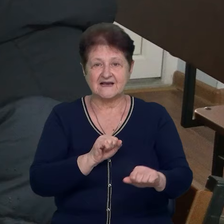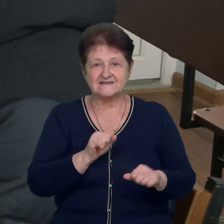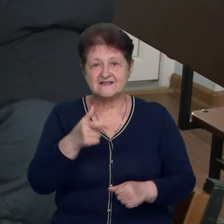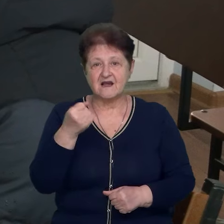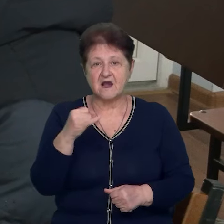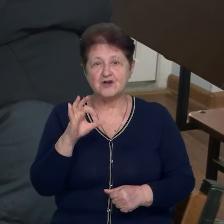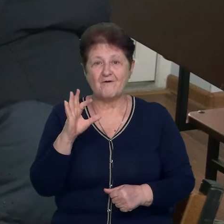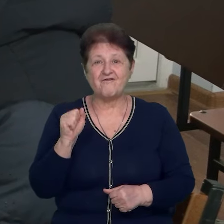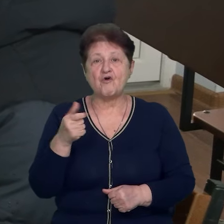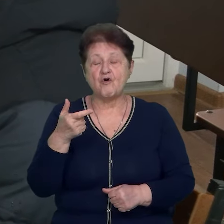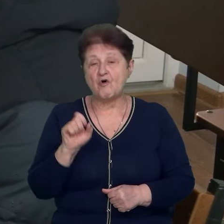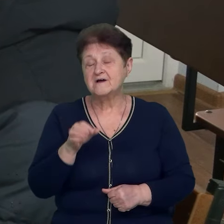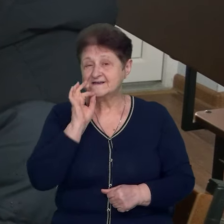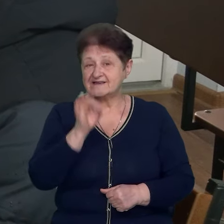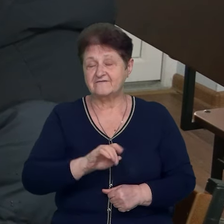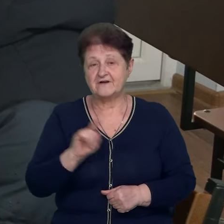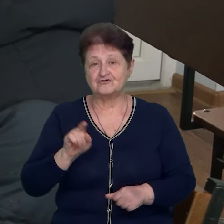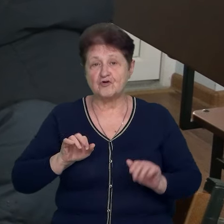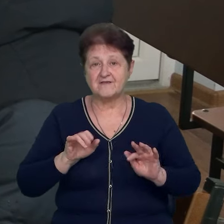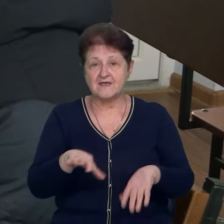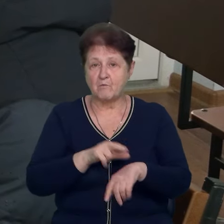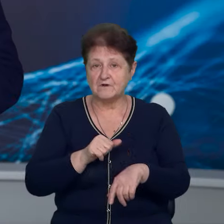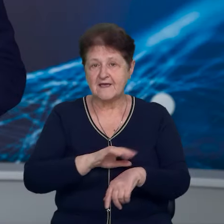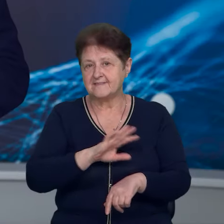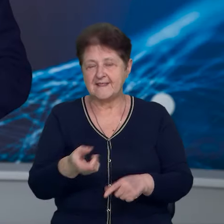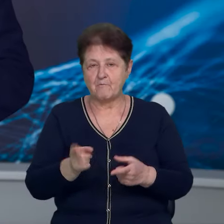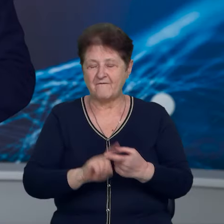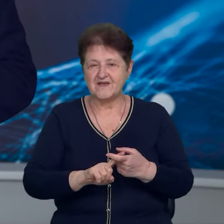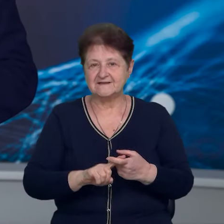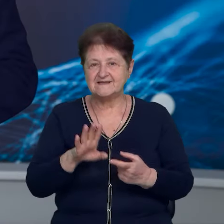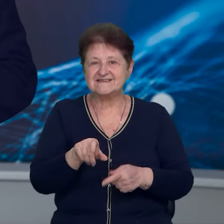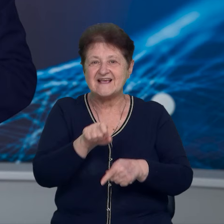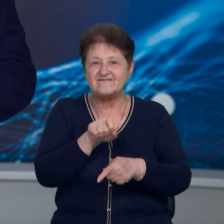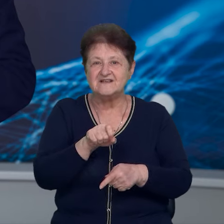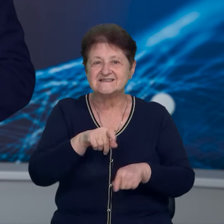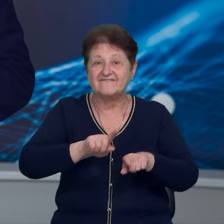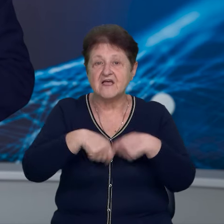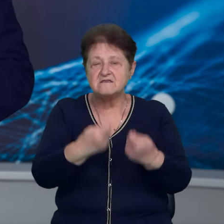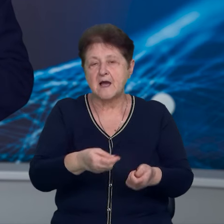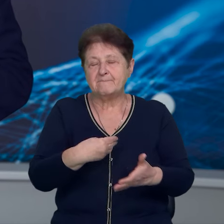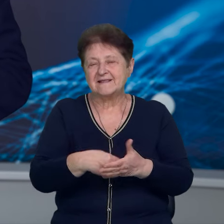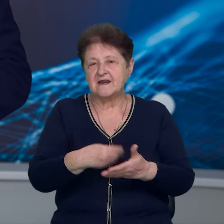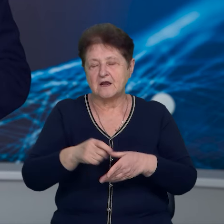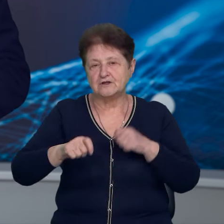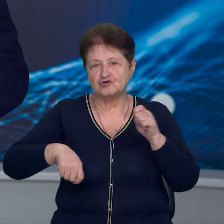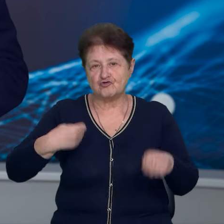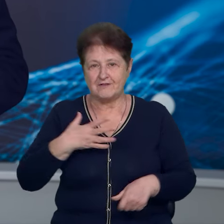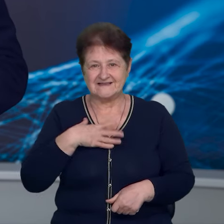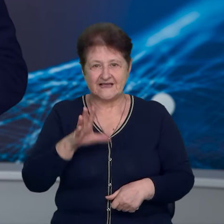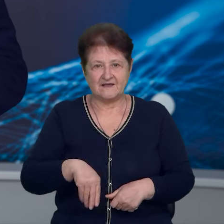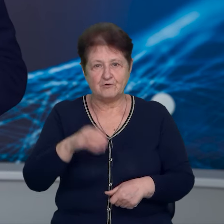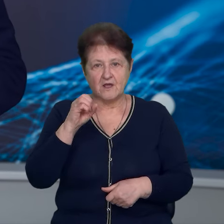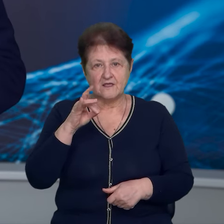Юрія Гайового Ігор Матрос заявив, що дії поліцейських не пов'язані із завданням матеріальної шкоди дружині загиблого Єрохіна.